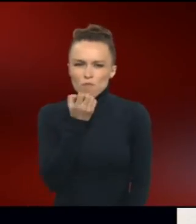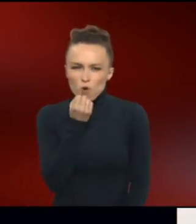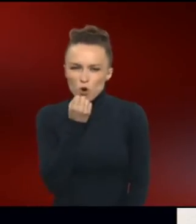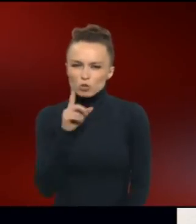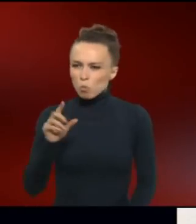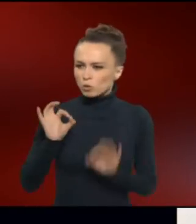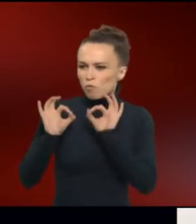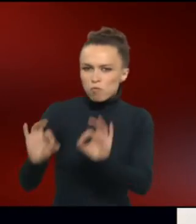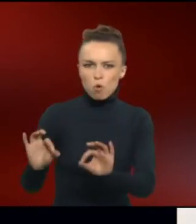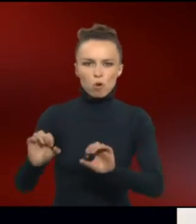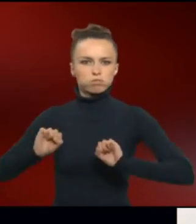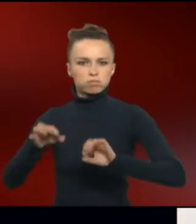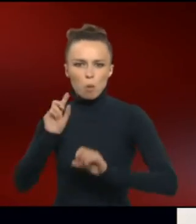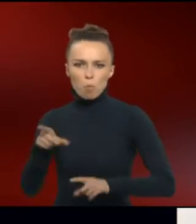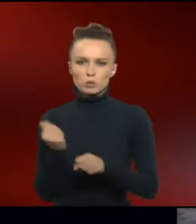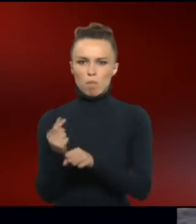ihresgleichen.